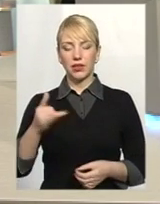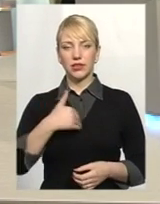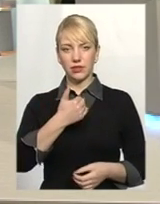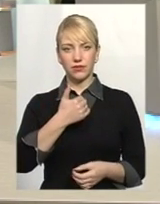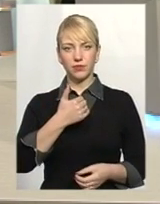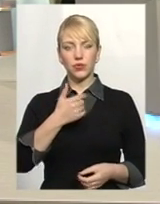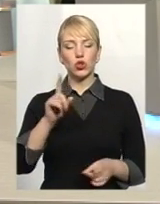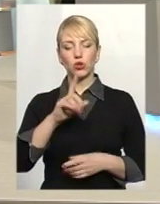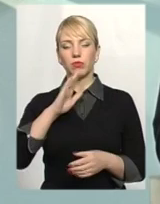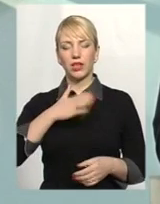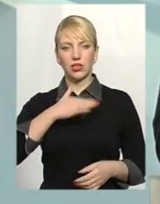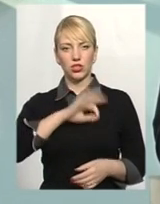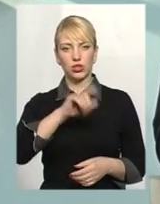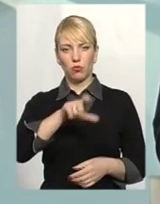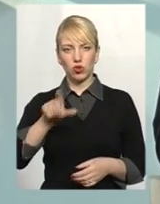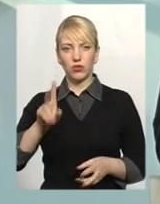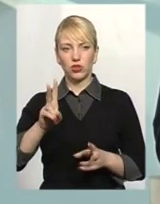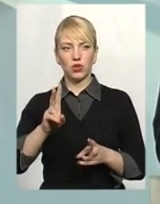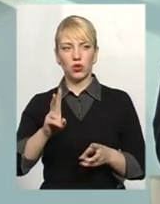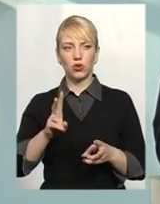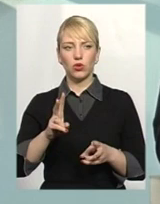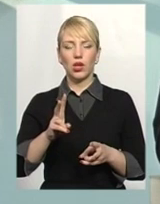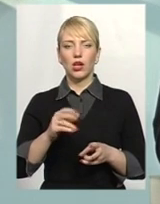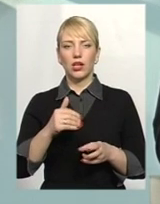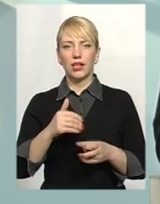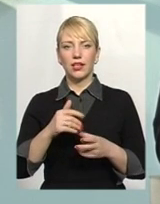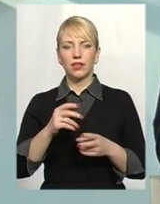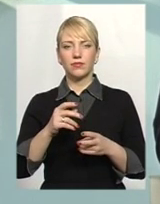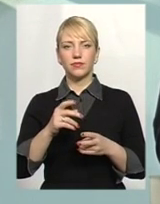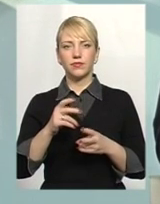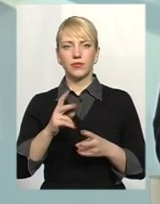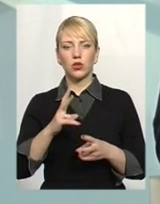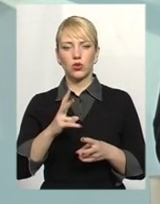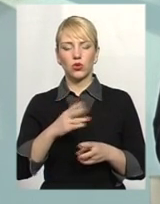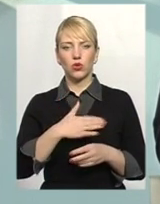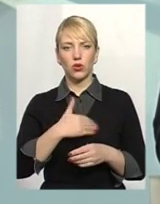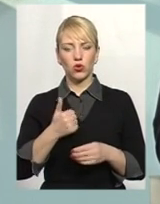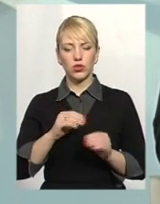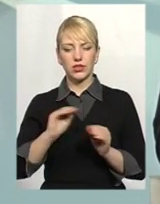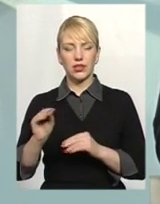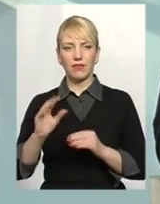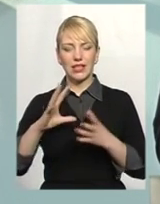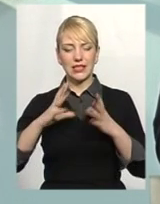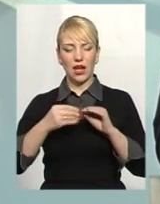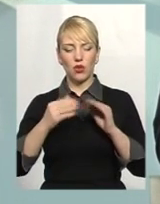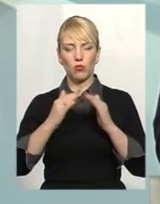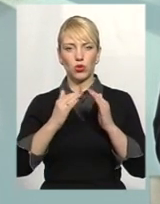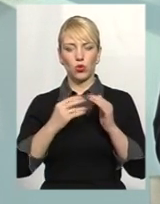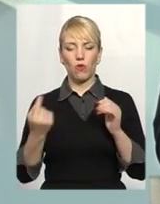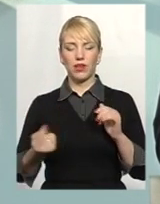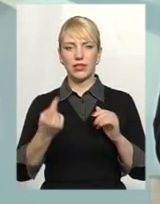щоб наші споживачі, ті, де ми хочемо поставити загальнобудинковий лічильник, розуміли нас, що